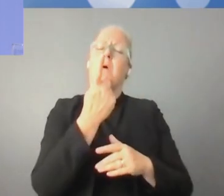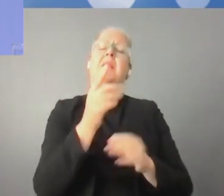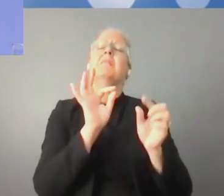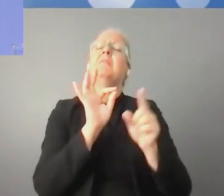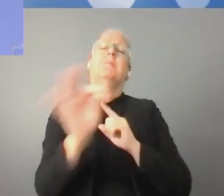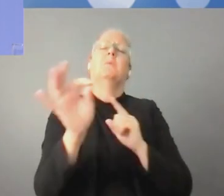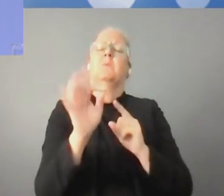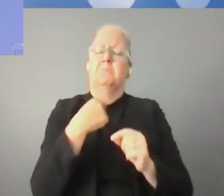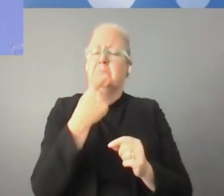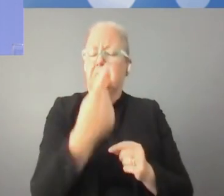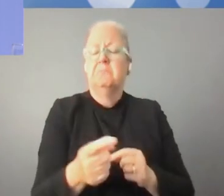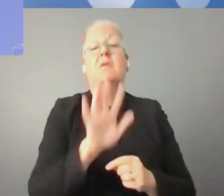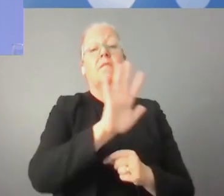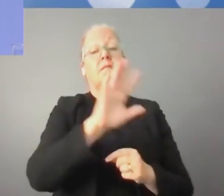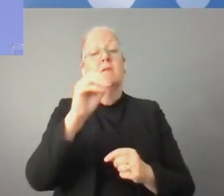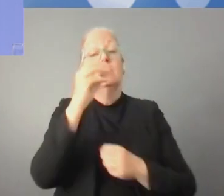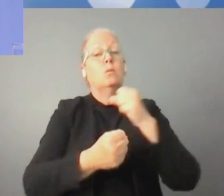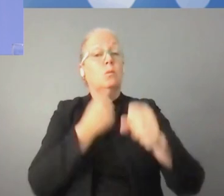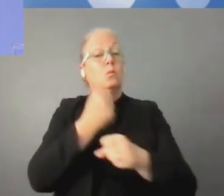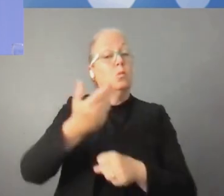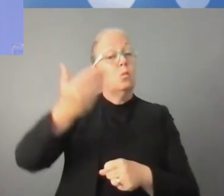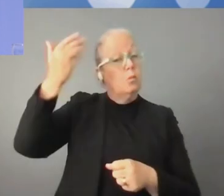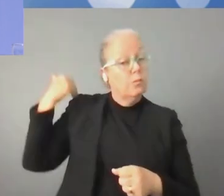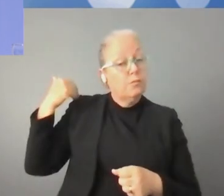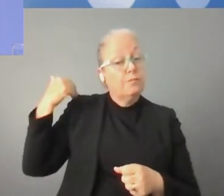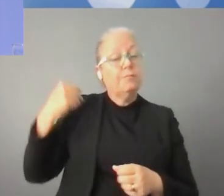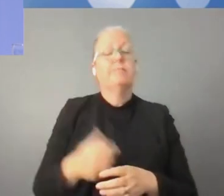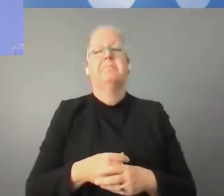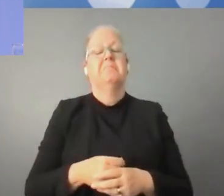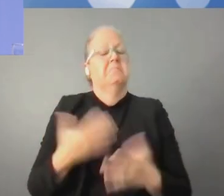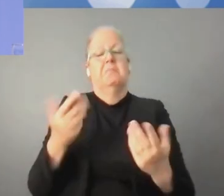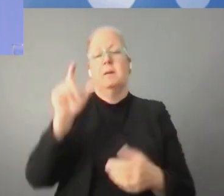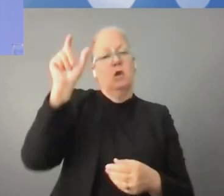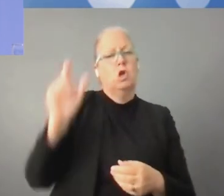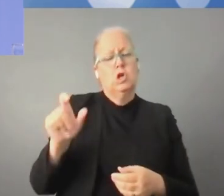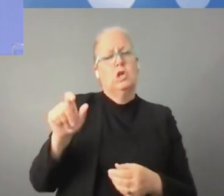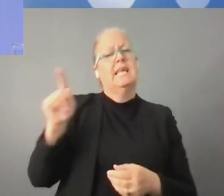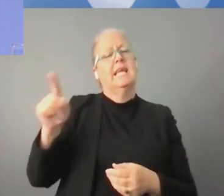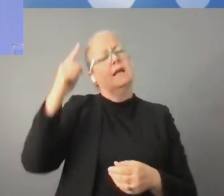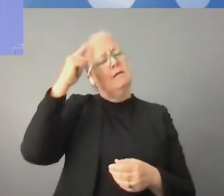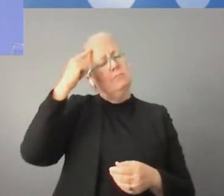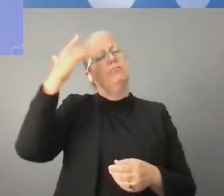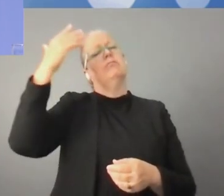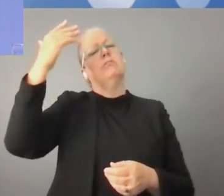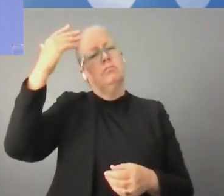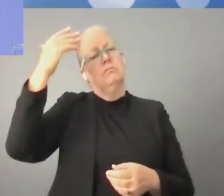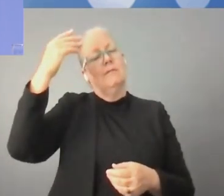باحث أكاديمي اخترى الإنترنت